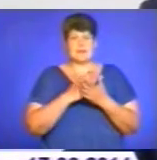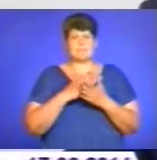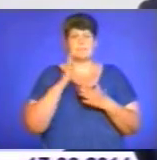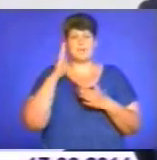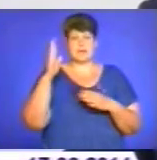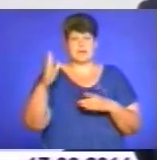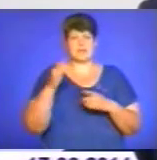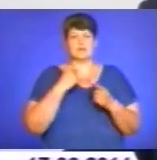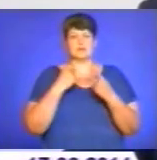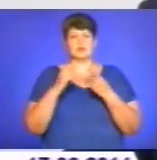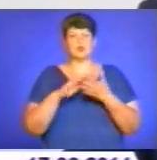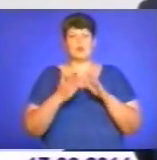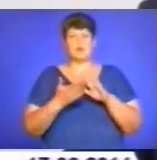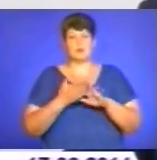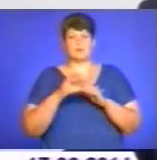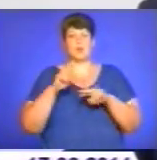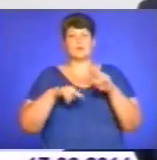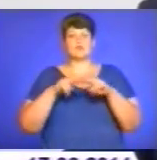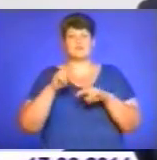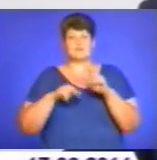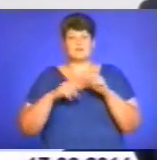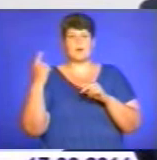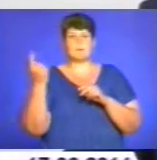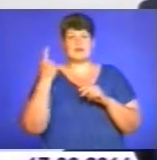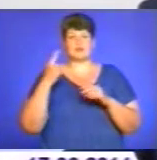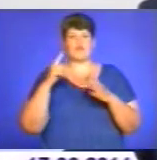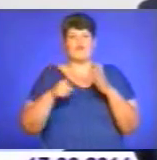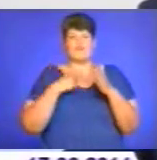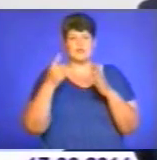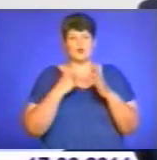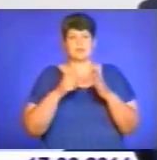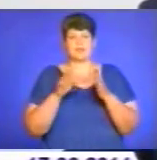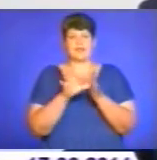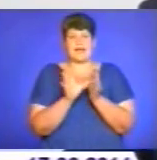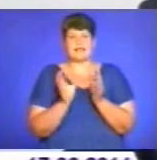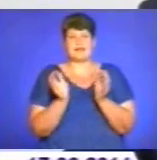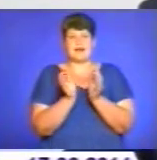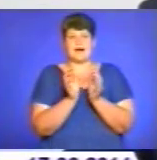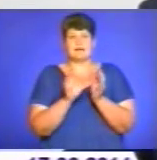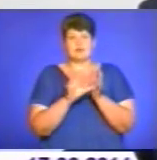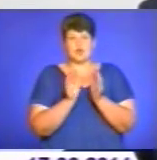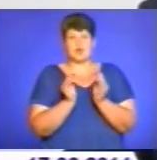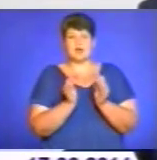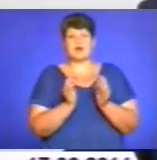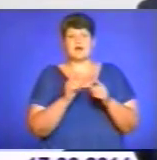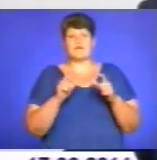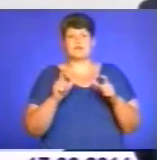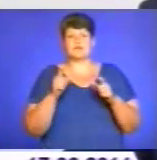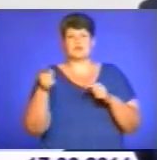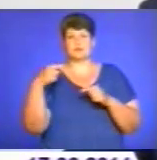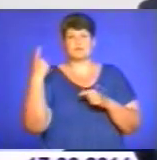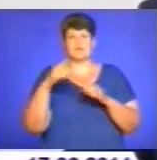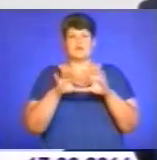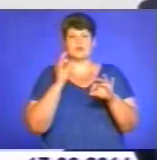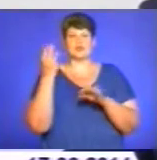будівництво першого вітро-генератора в Тернопільській області промислово. Відібрано три